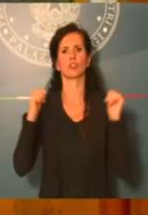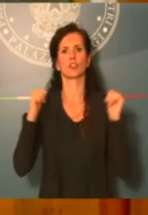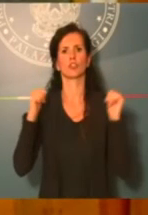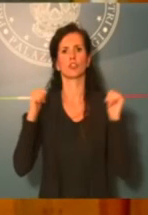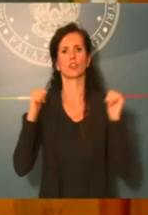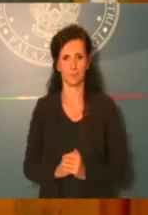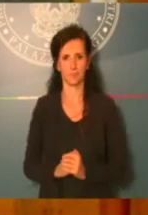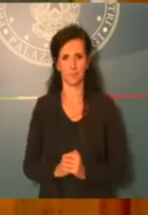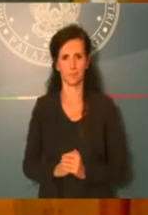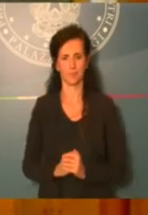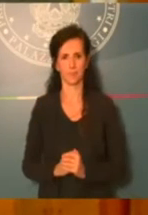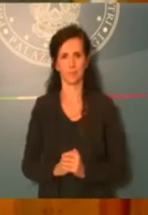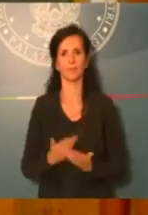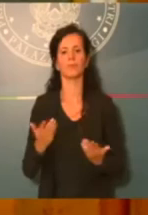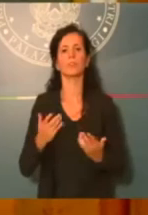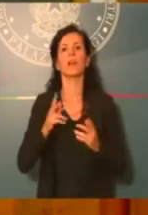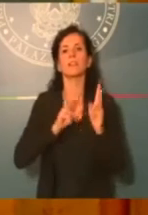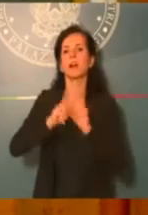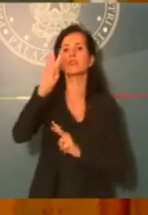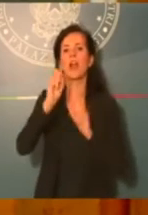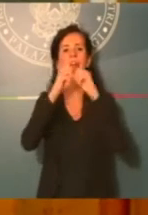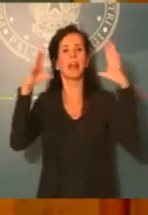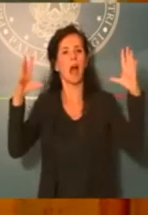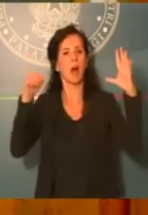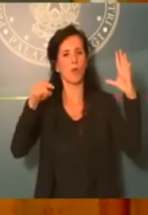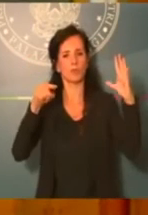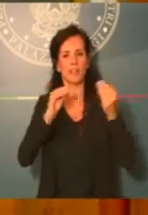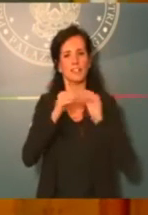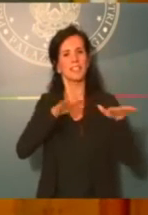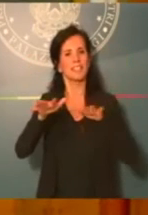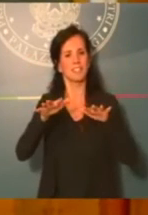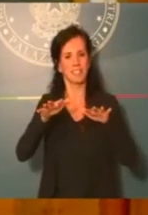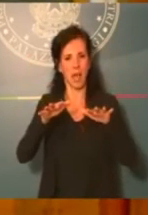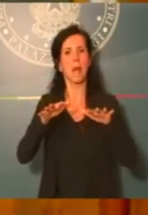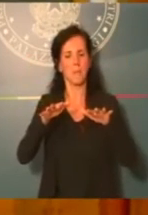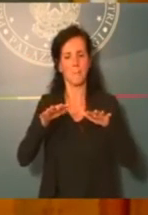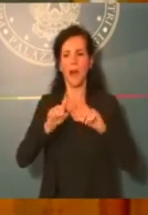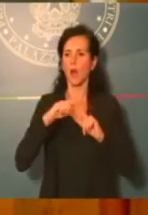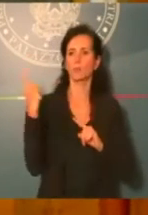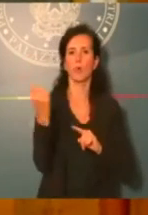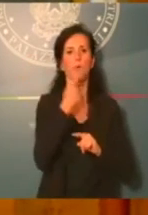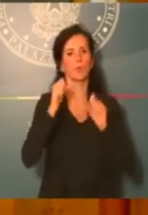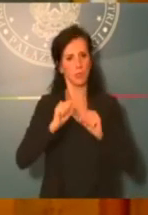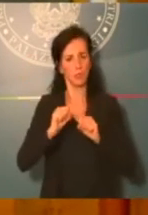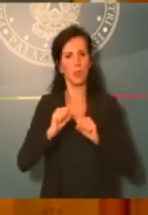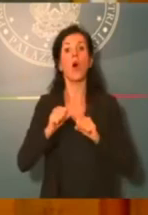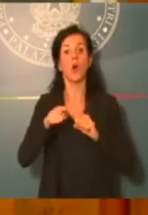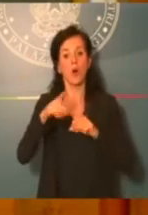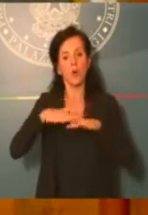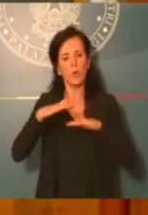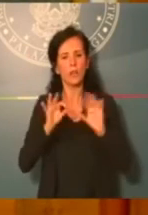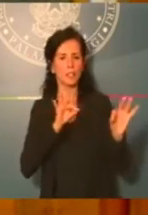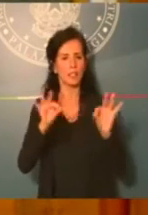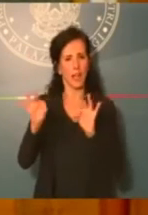nazionale per gestire dei servizi strategici e dei dati strategici all'interno del nostro territorio significa